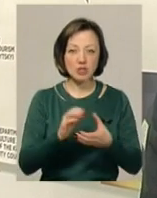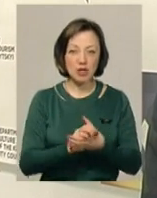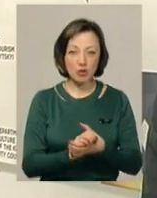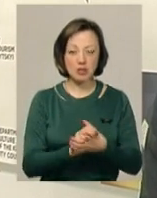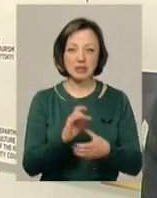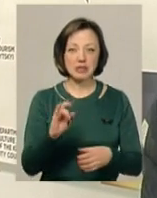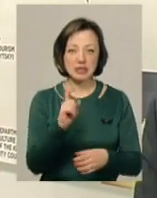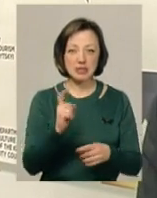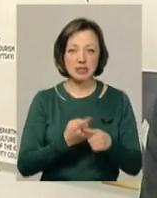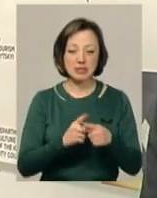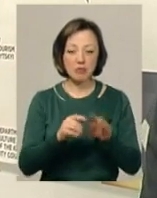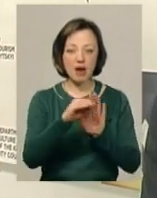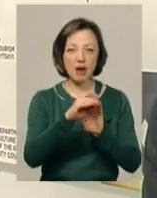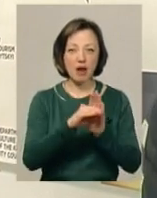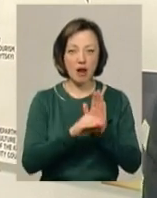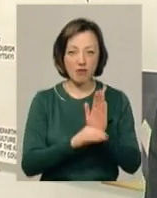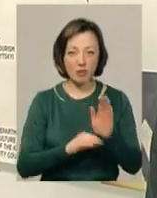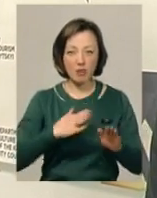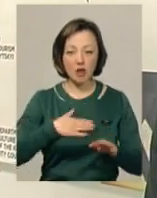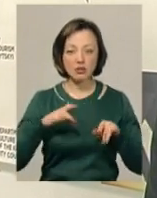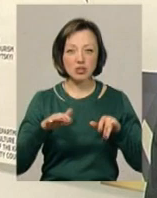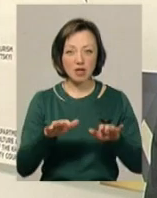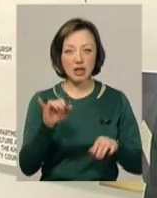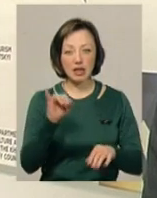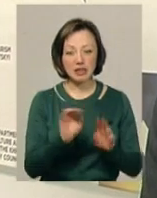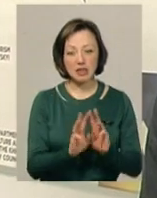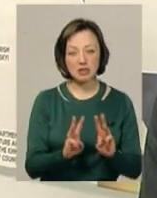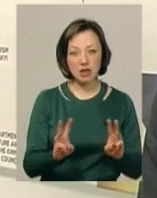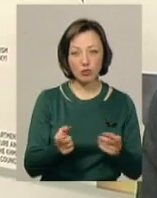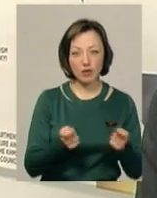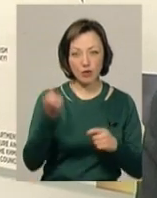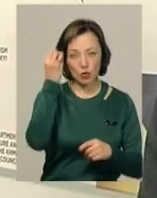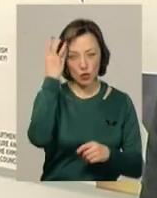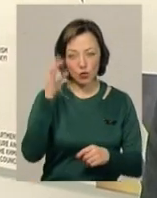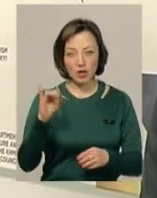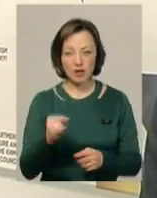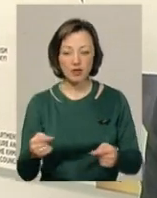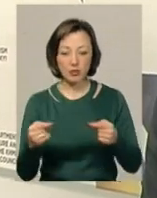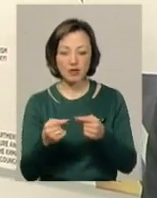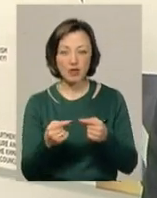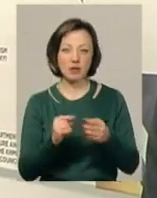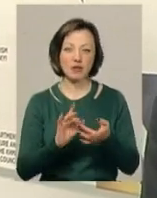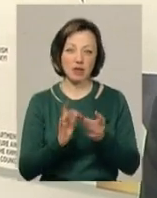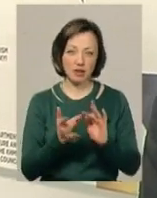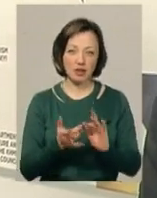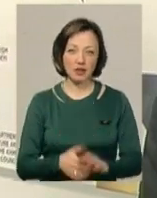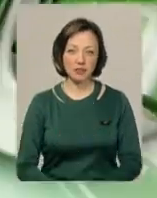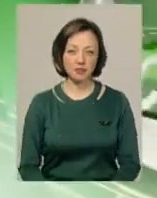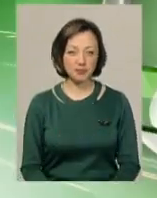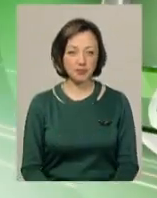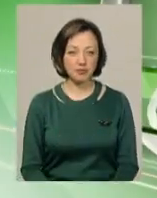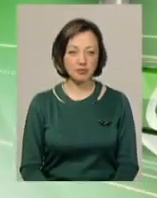з цим графіком наших заходів і на сайті управління культури, і, відповідно, на сторінках у соцмережах.